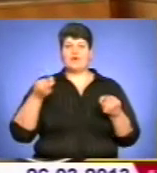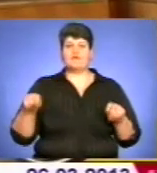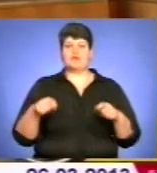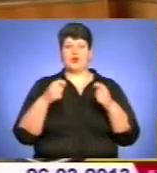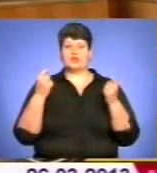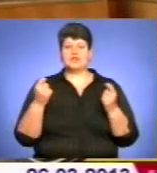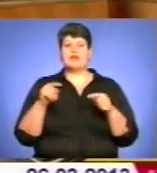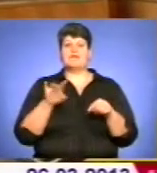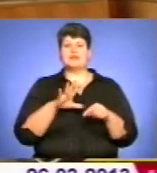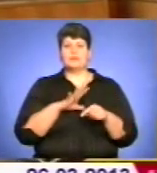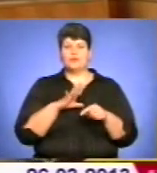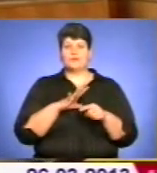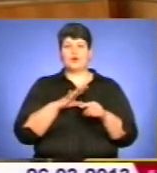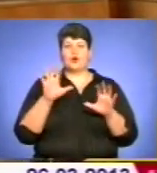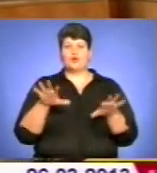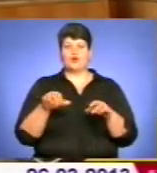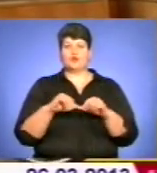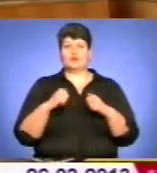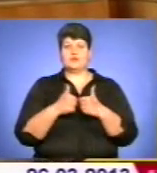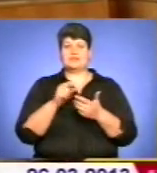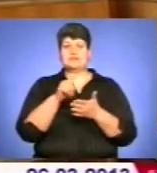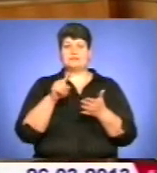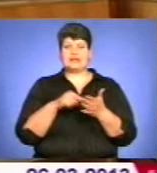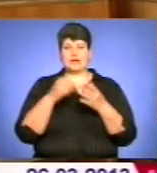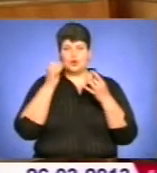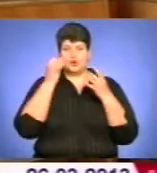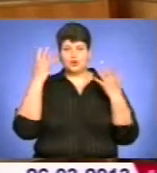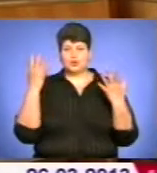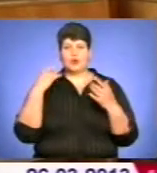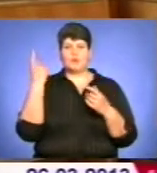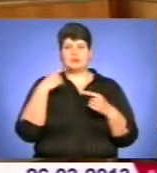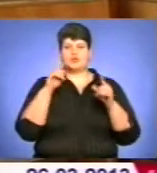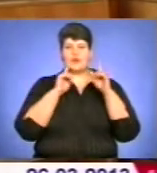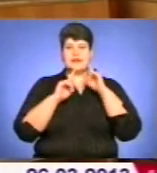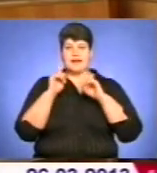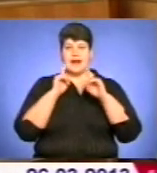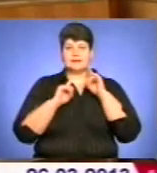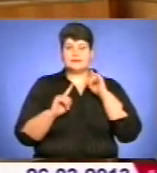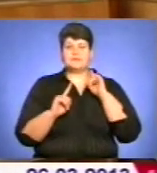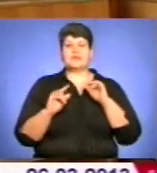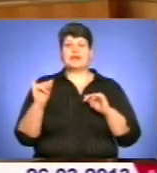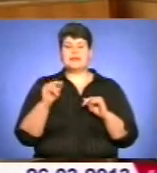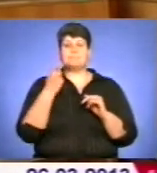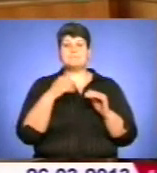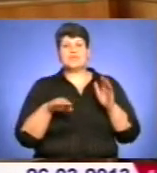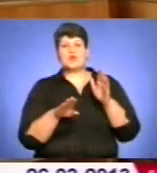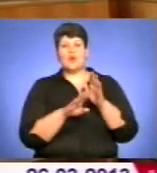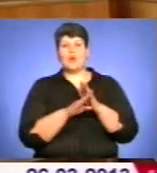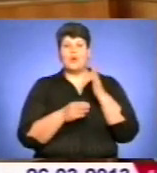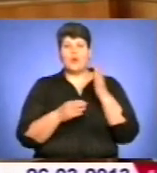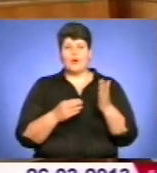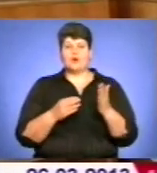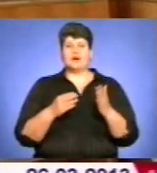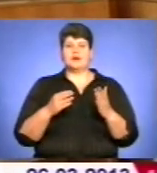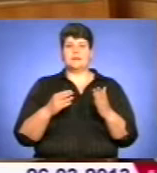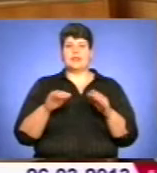комісії з питань культури і духовного відродження обласної ради. І тому під його орудою на